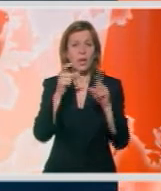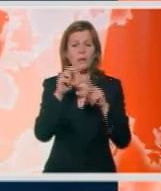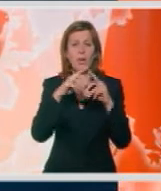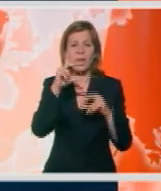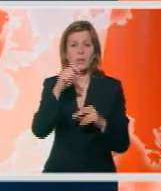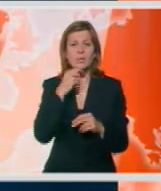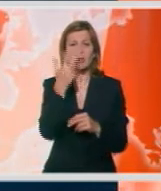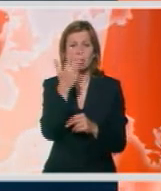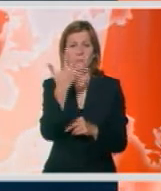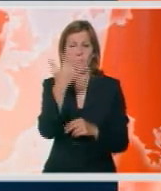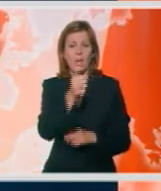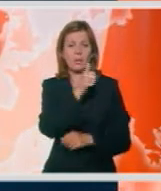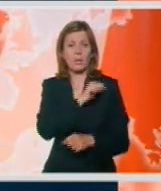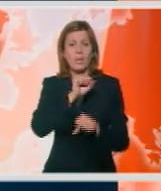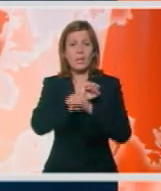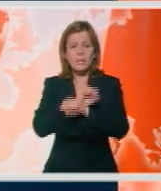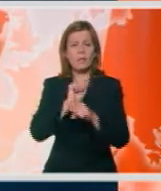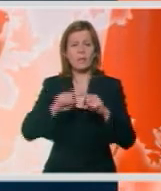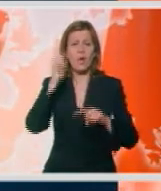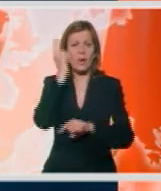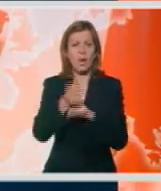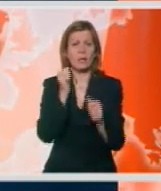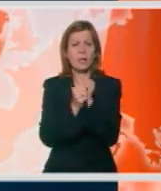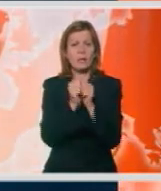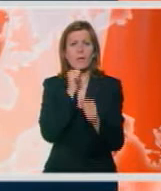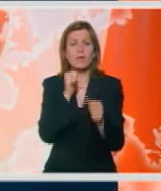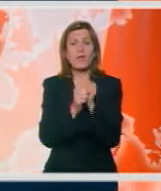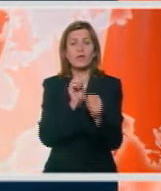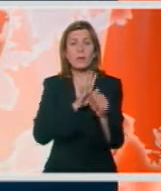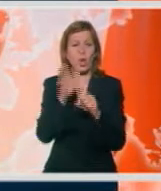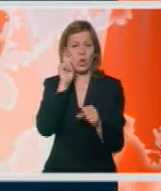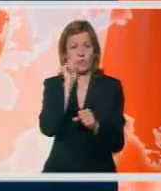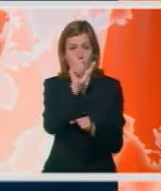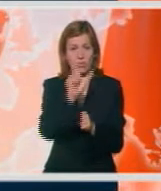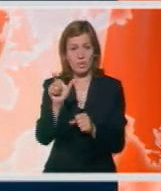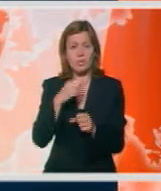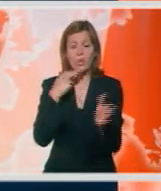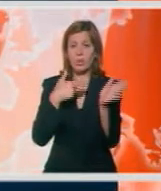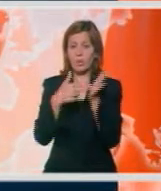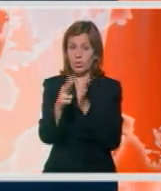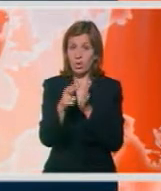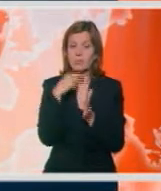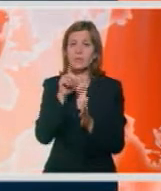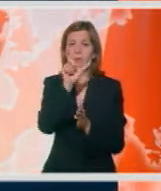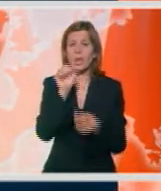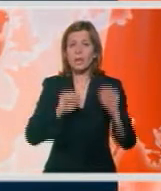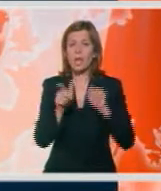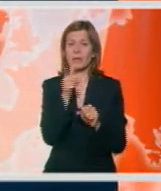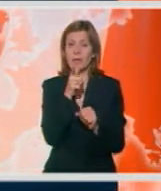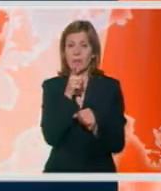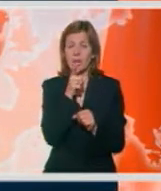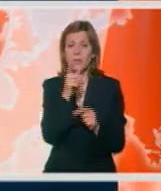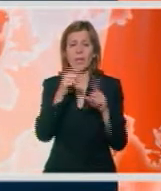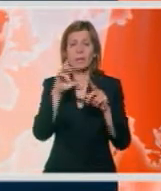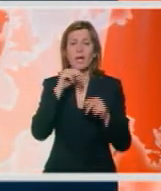na 35 godina zatvora zbog ratnih zločina i zločina protiv čovečnosti. Tužiloštvo je za počinjena dela tražilo da se